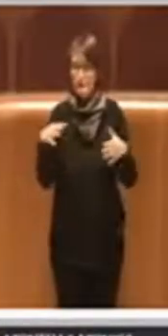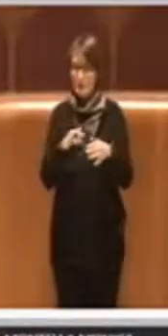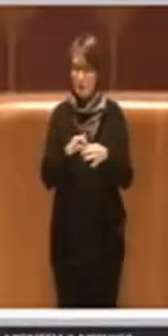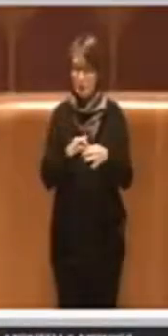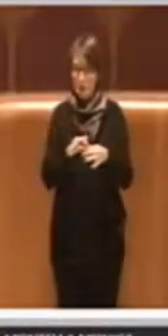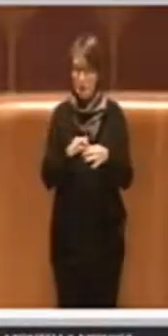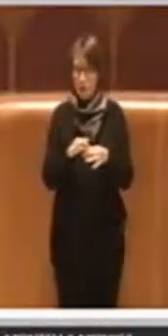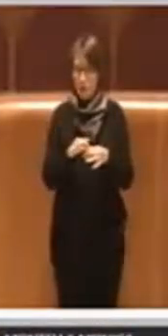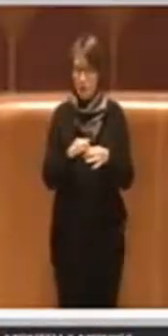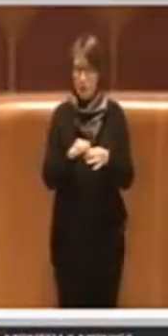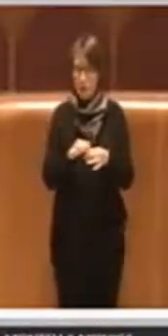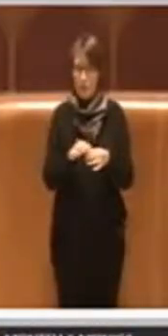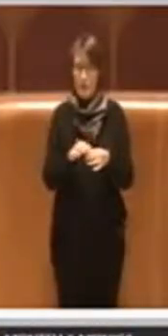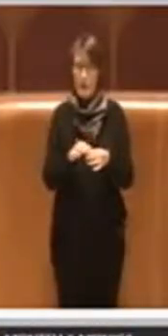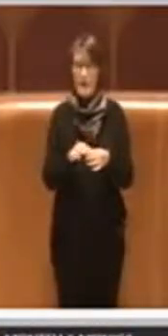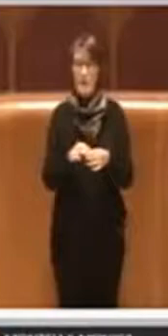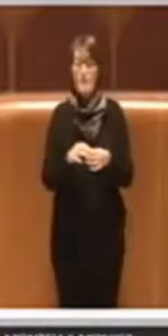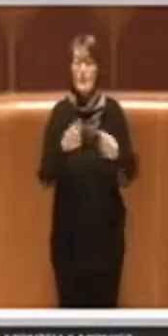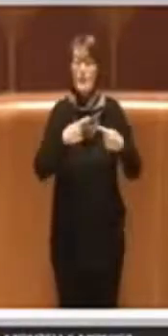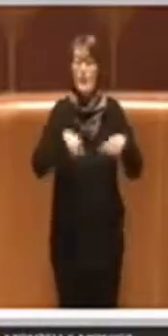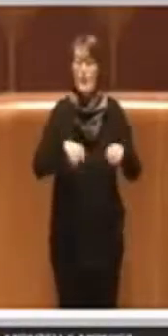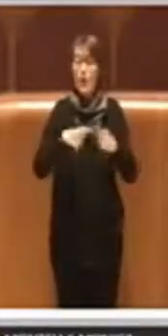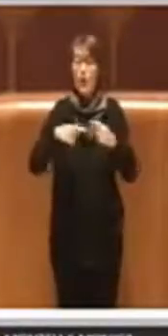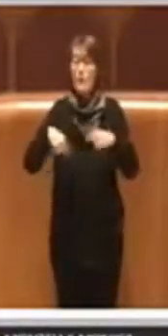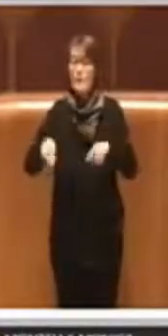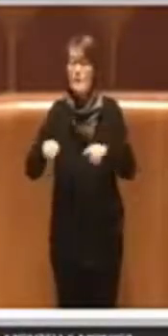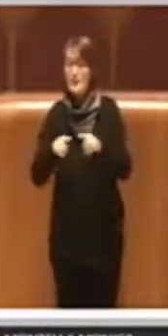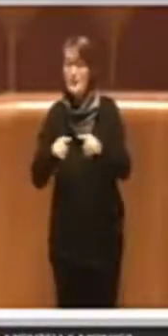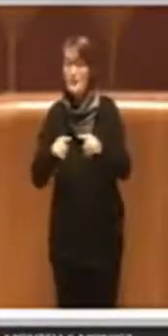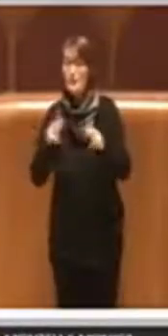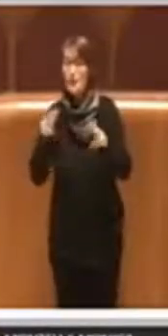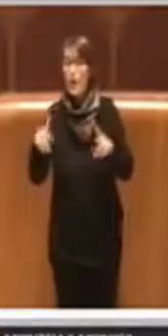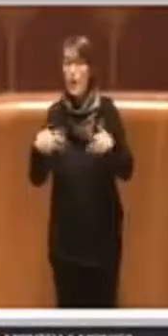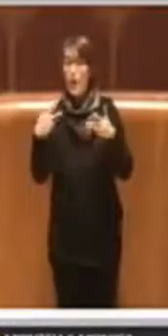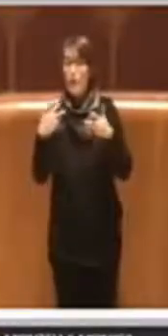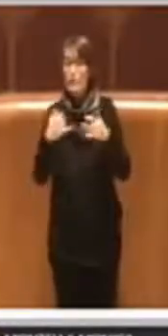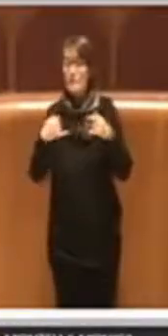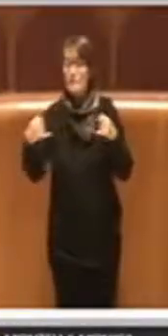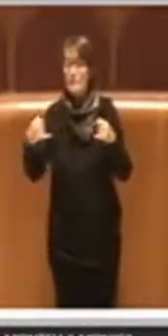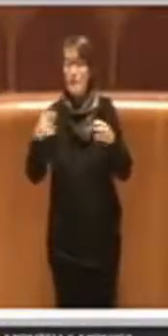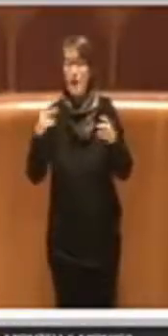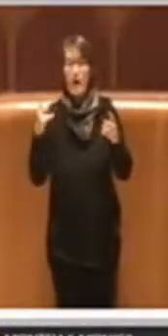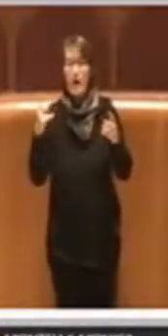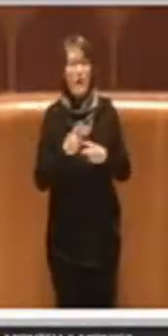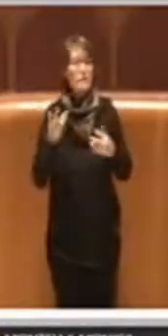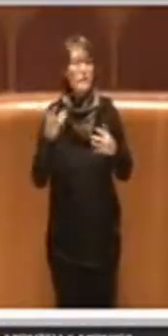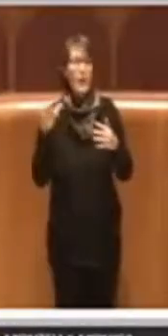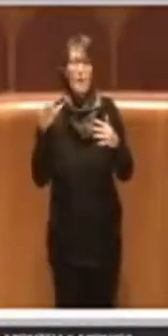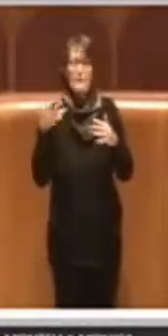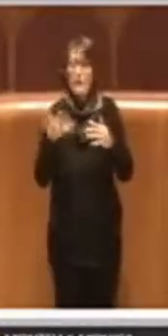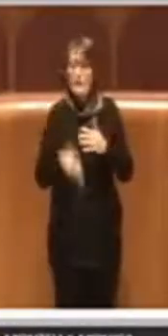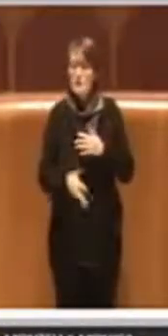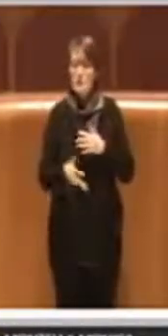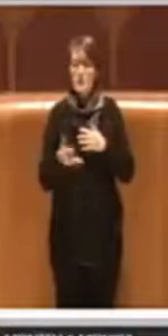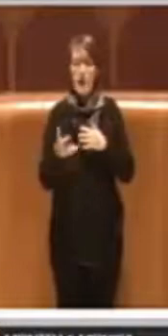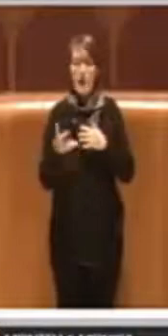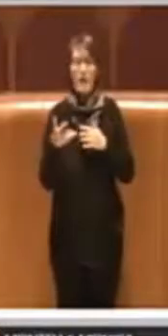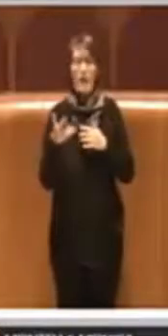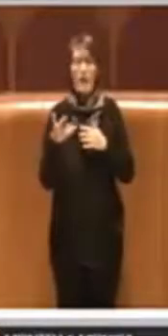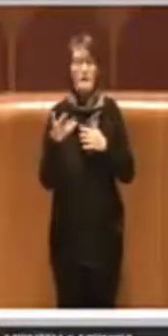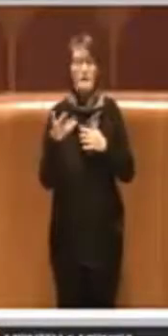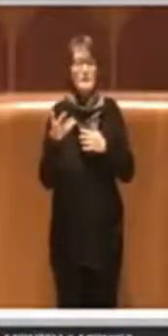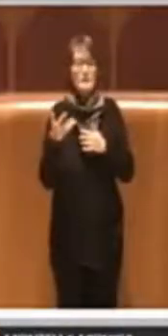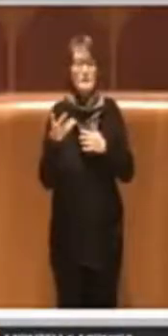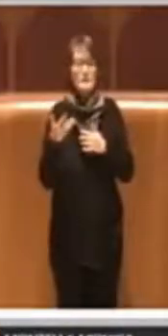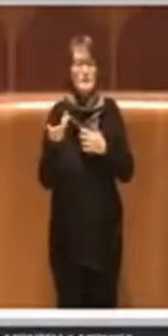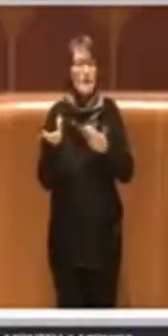quest'aula, le commissioni da remoto hanno una trasparenza, un'opportunità per